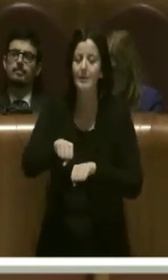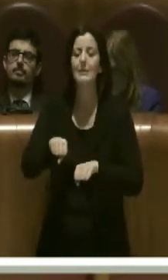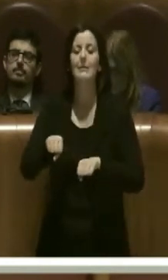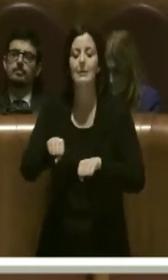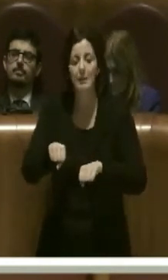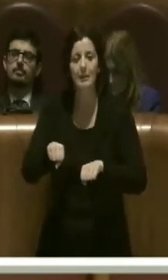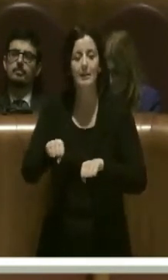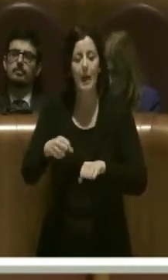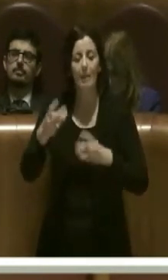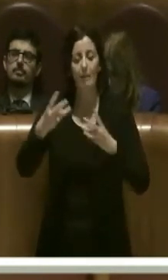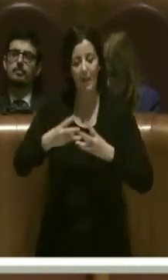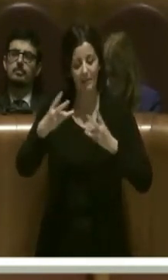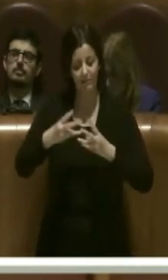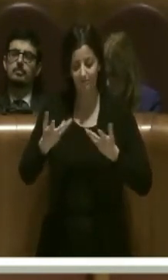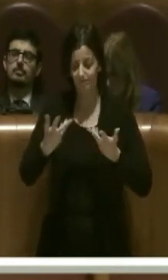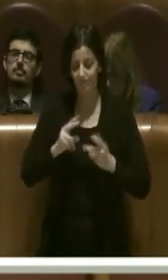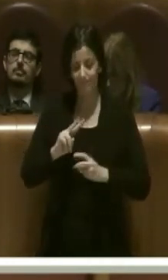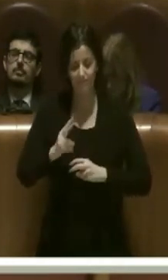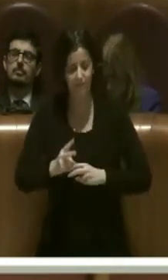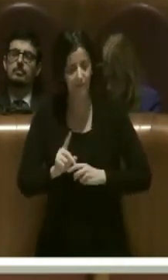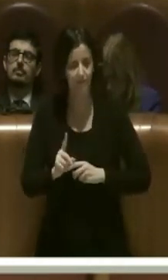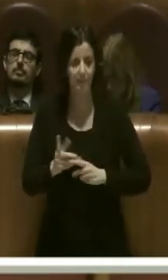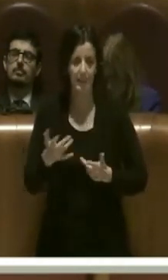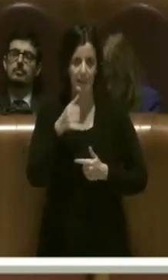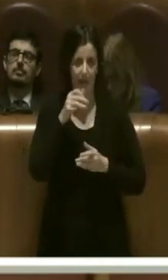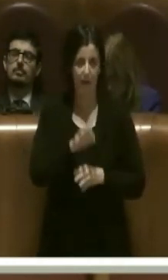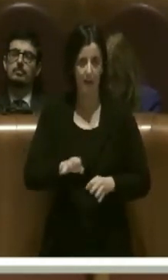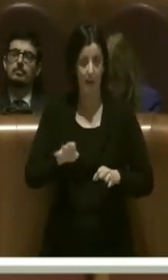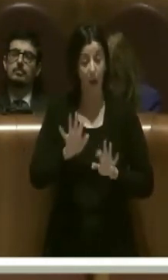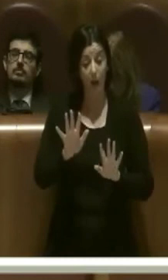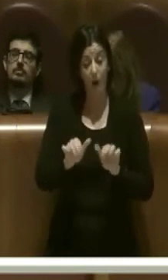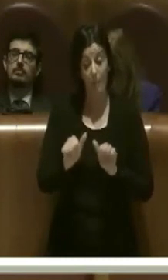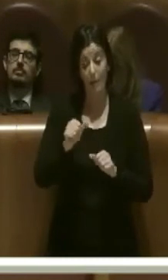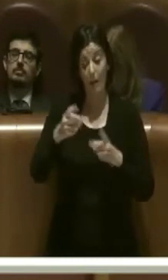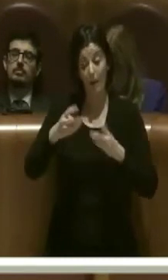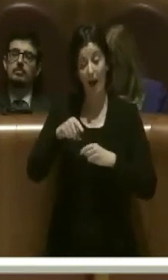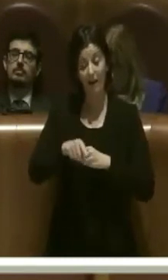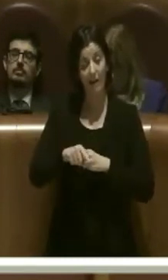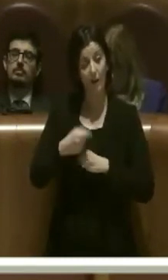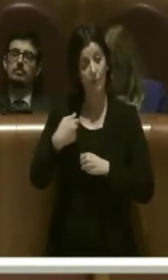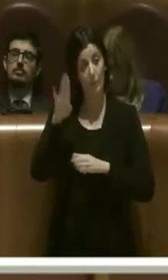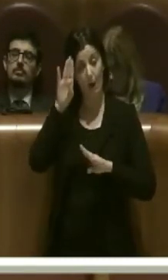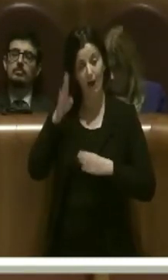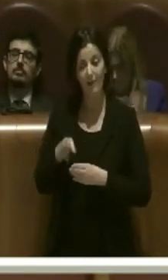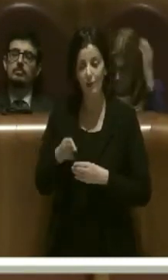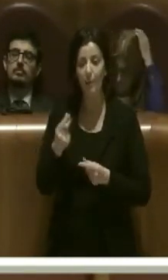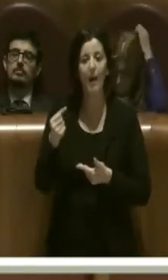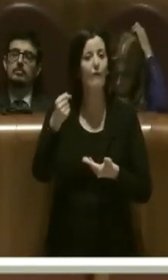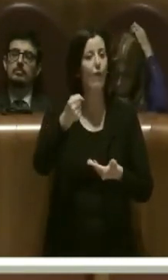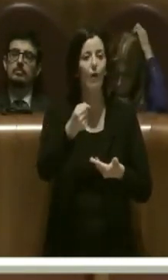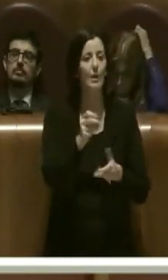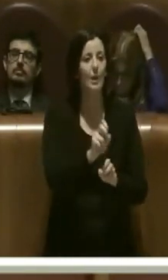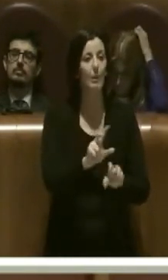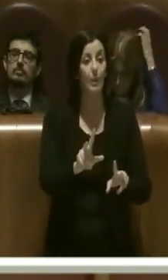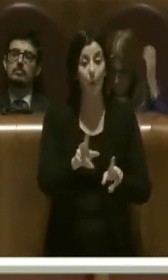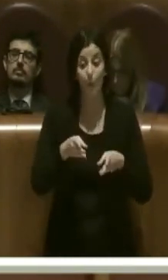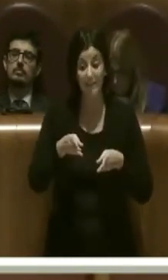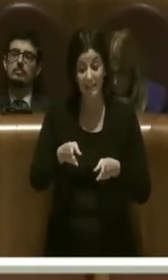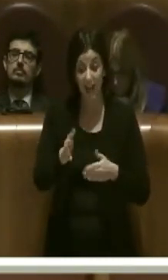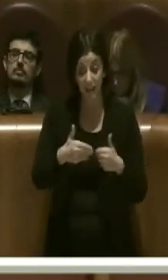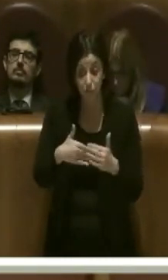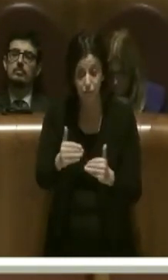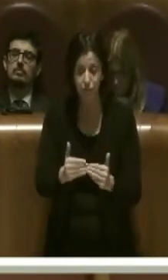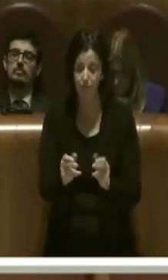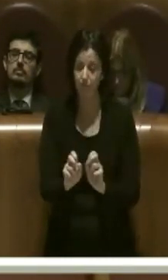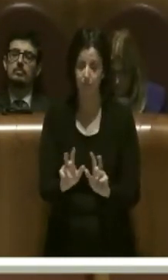è inutile. Per cui però allora mettiamo attenzione alla macchina, perché quei fondi non ci sono più e quelle strade non verranno rifatte per quest'anno. E la